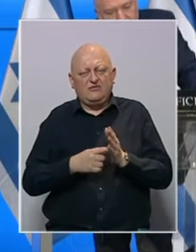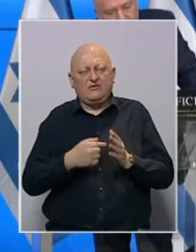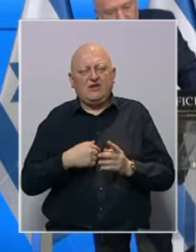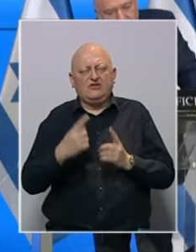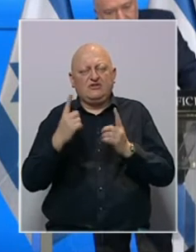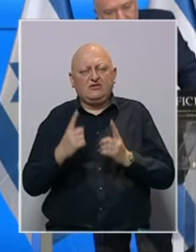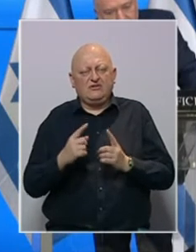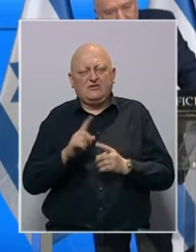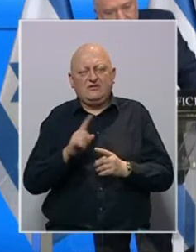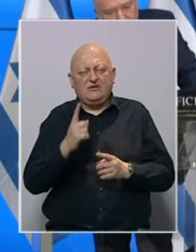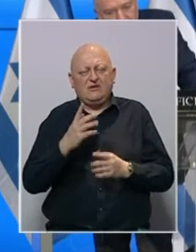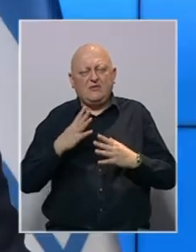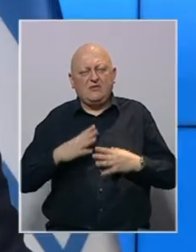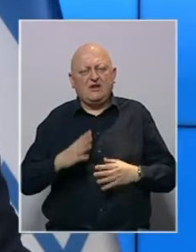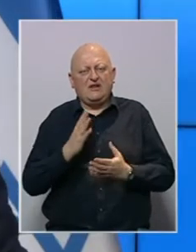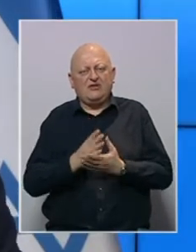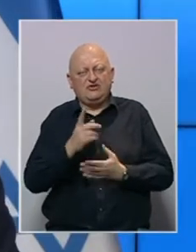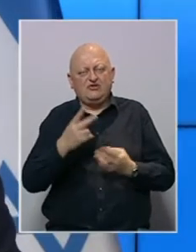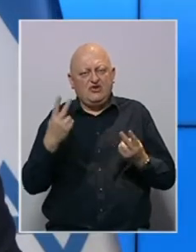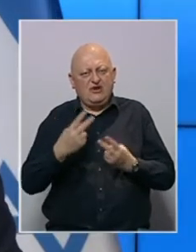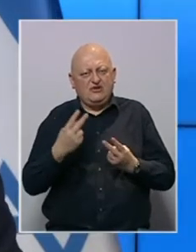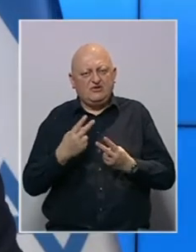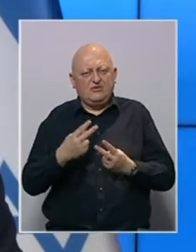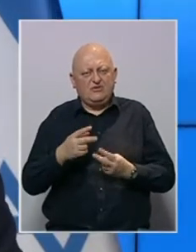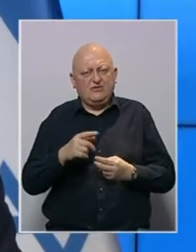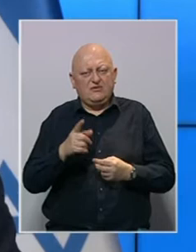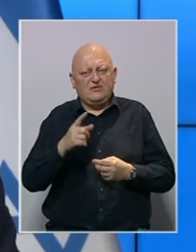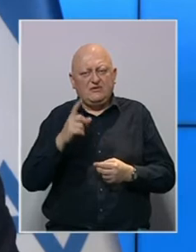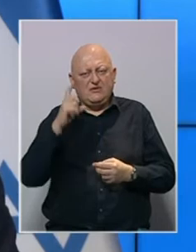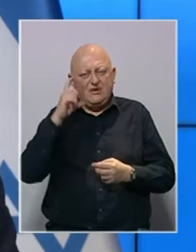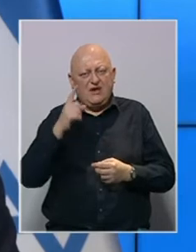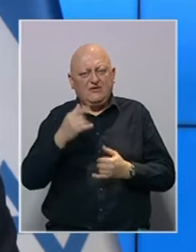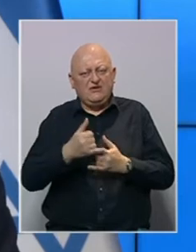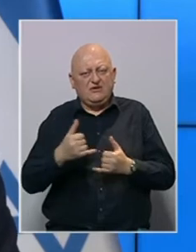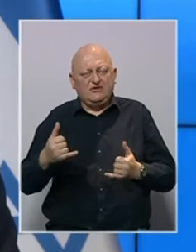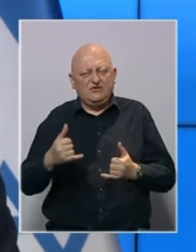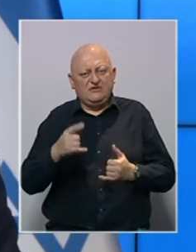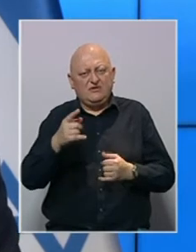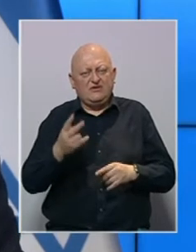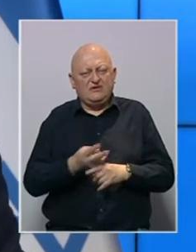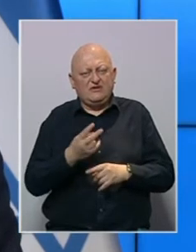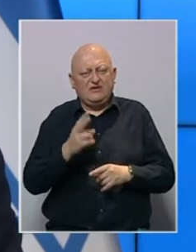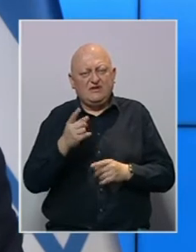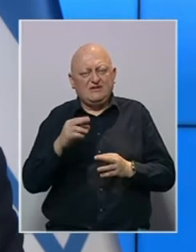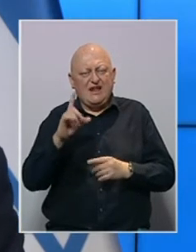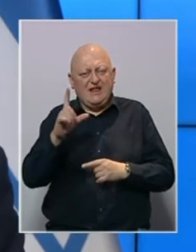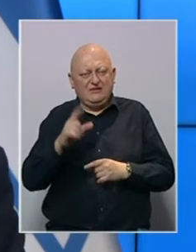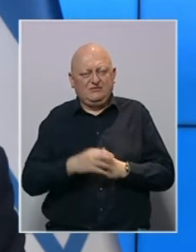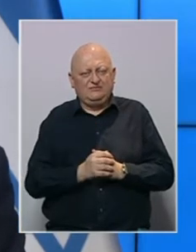stav na miran način i očekujemo da se tu razumije. Jeruzalem je glavni grad jedne države, a ta država je Izrael.